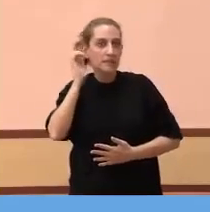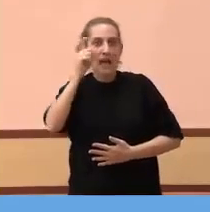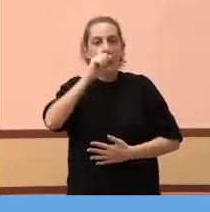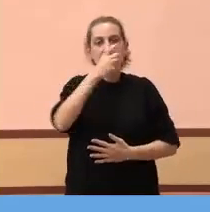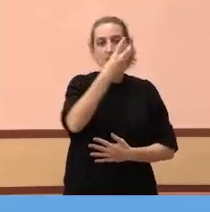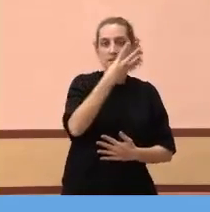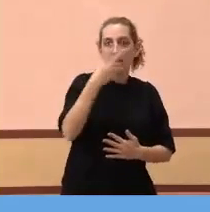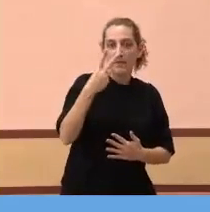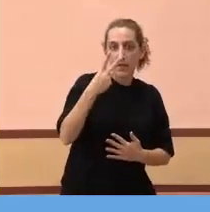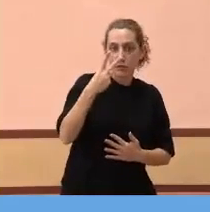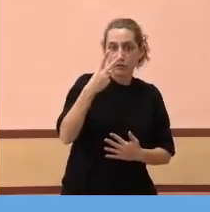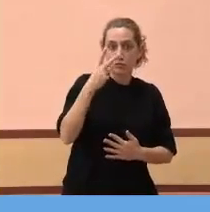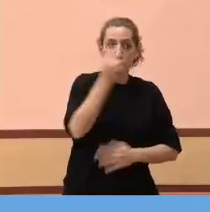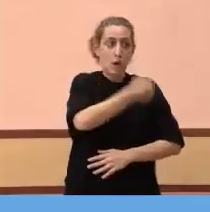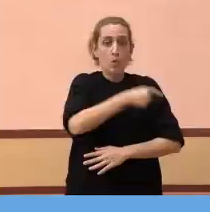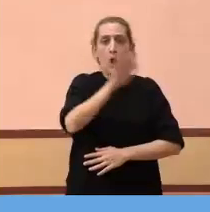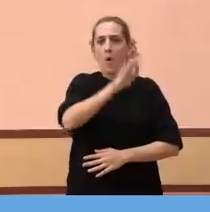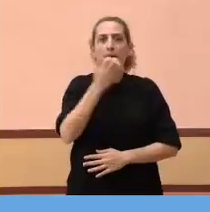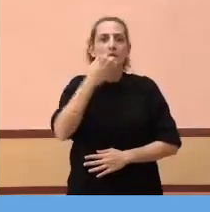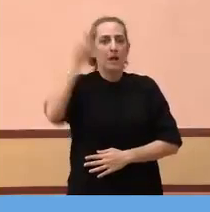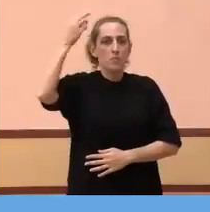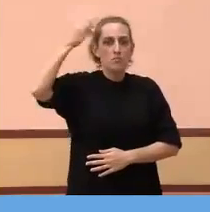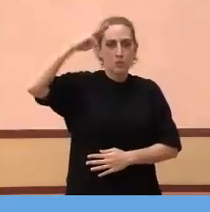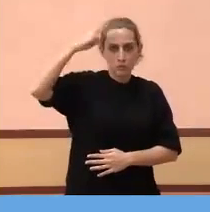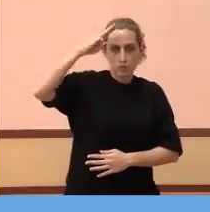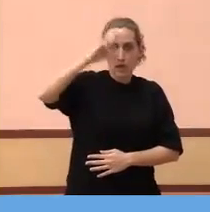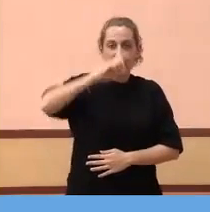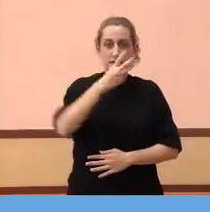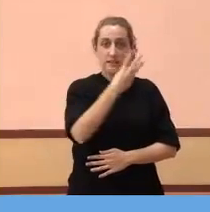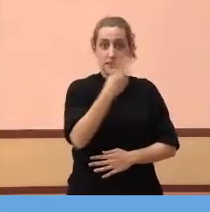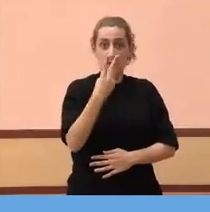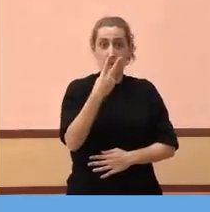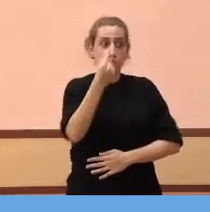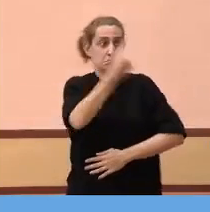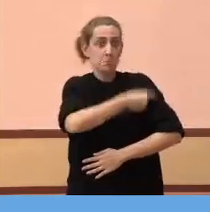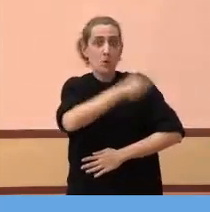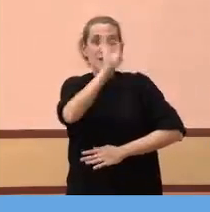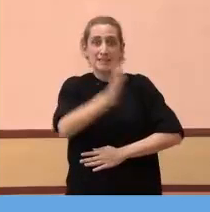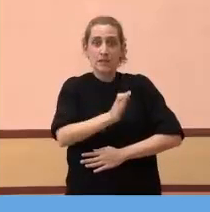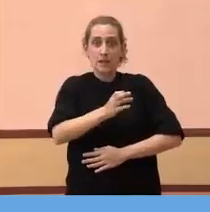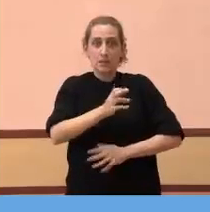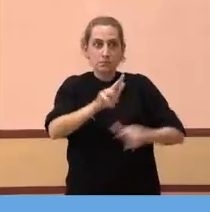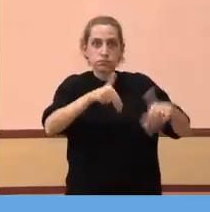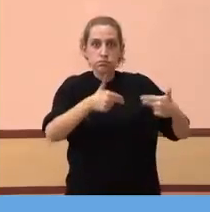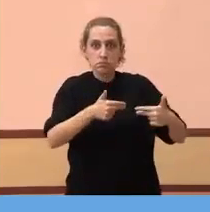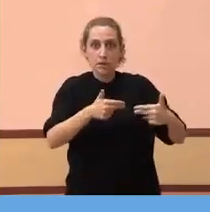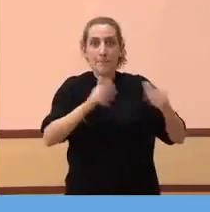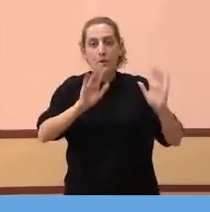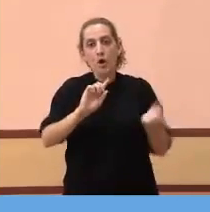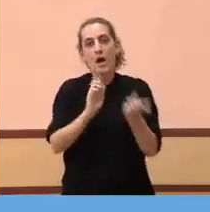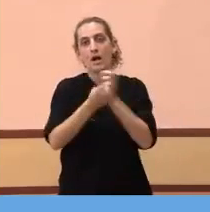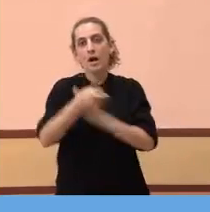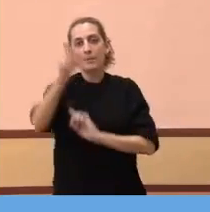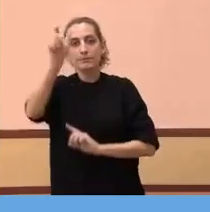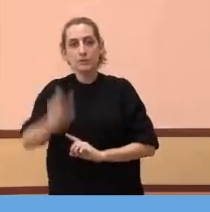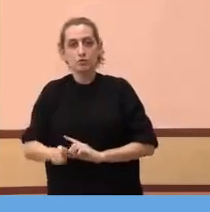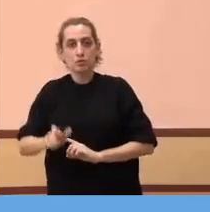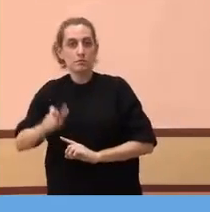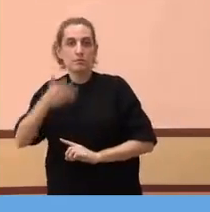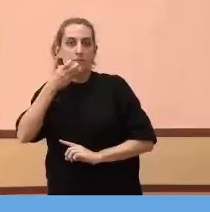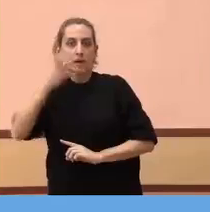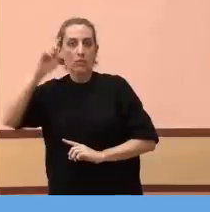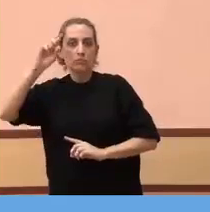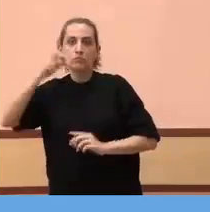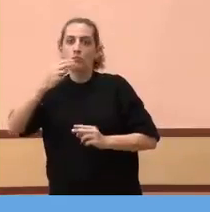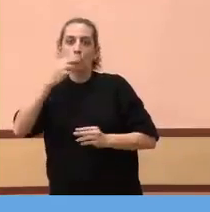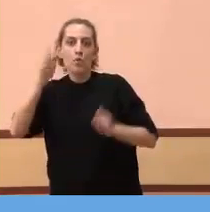una guàrdia urbana de 32 anys, i, en canvi, a una companya de 62-63 anys no